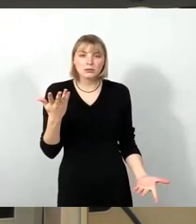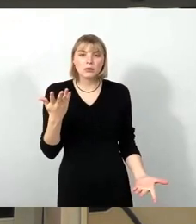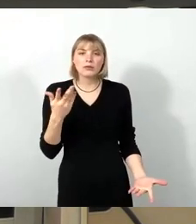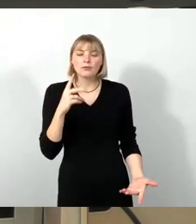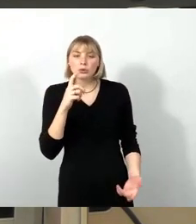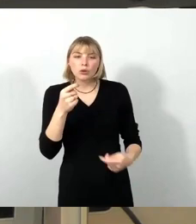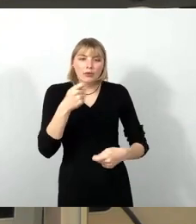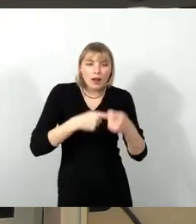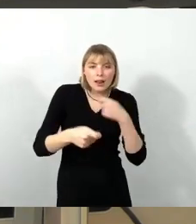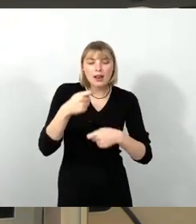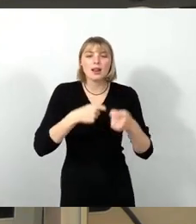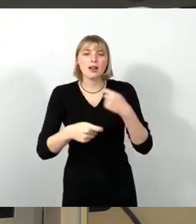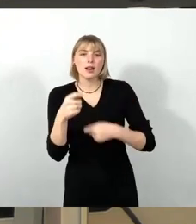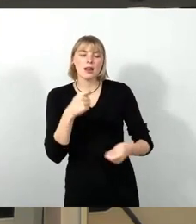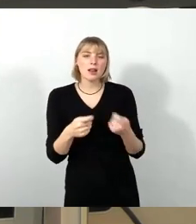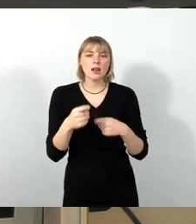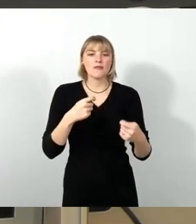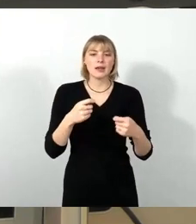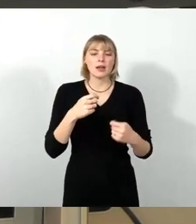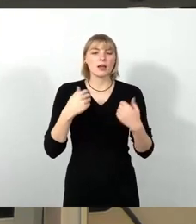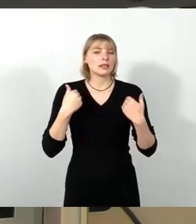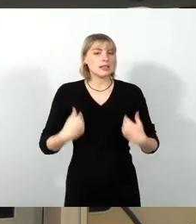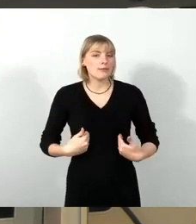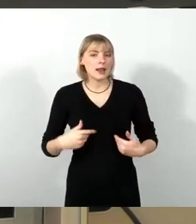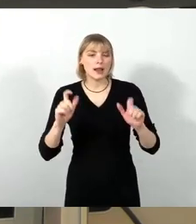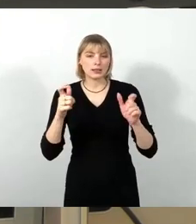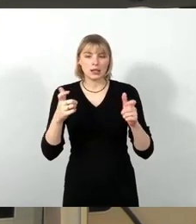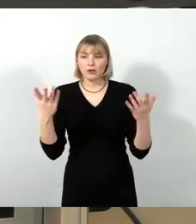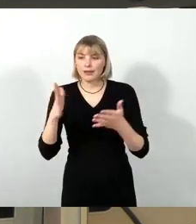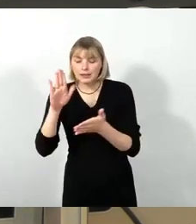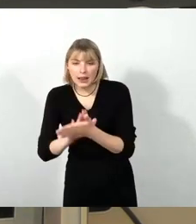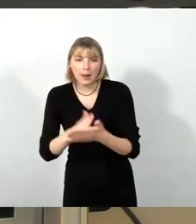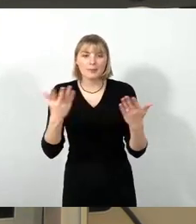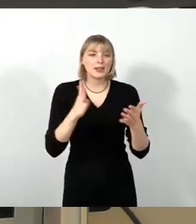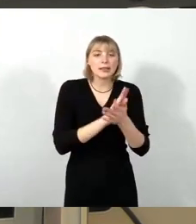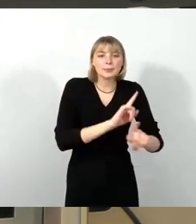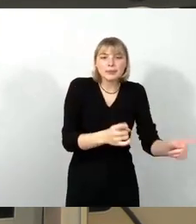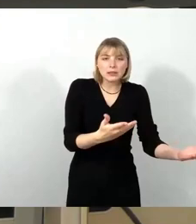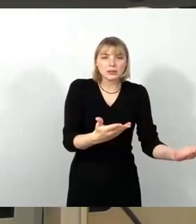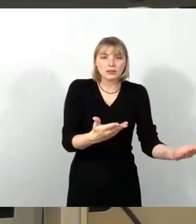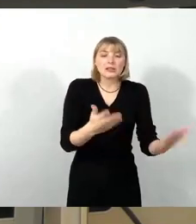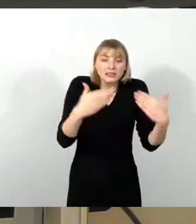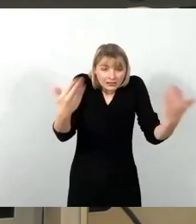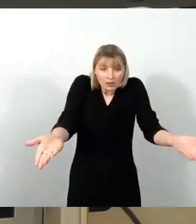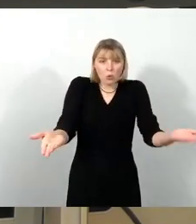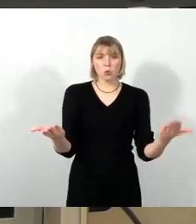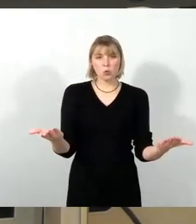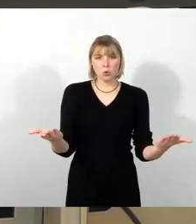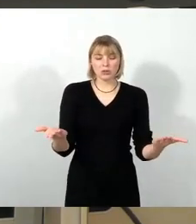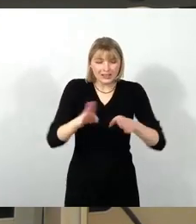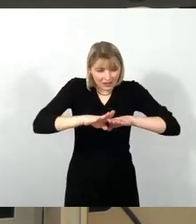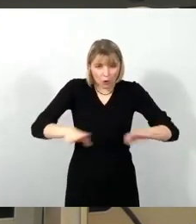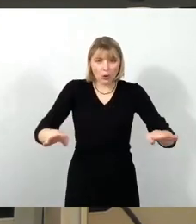Zivilgesellschaft, was geht und was geht nicht. Und das ist Partizipation und das ist die Grundlage von